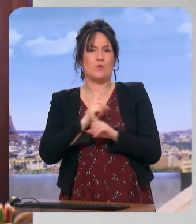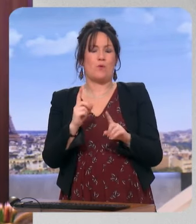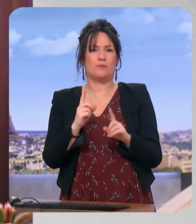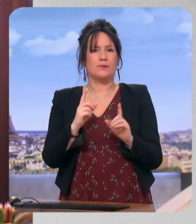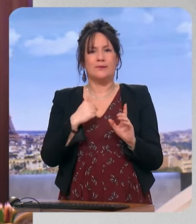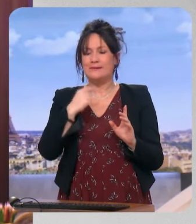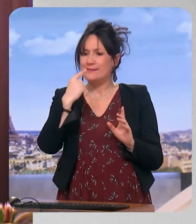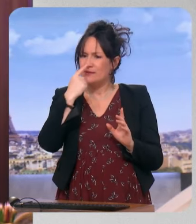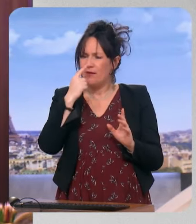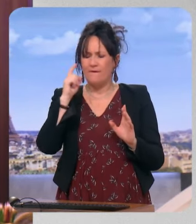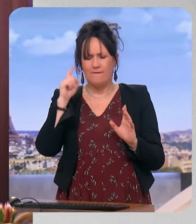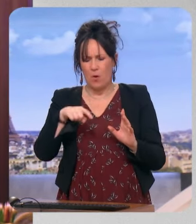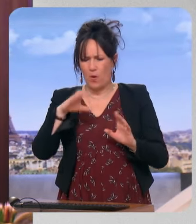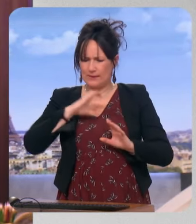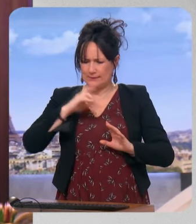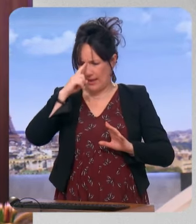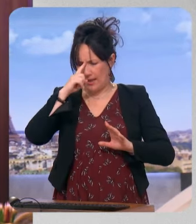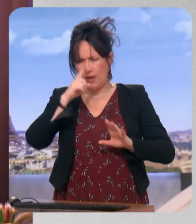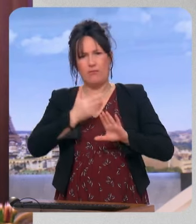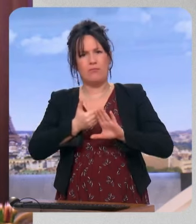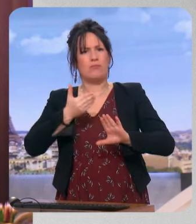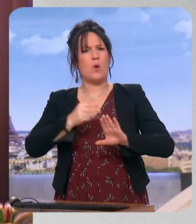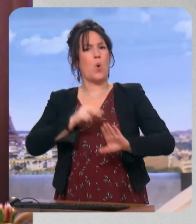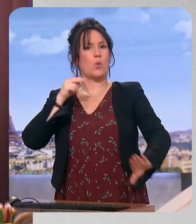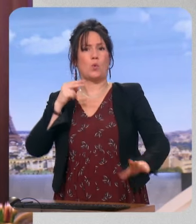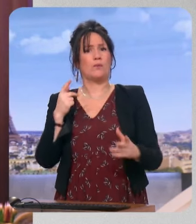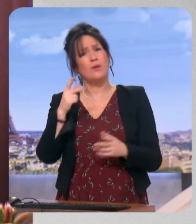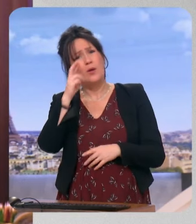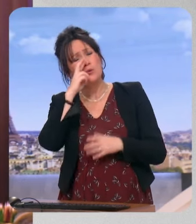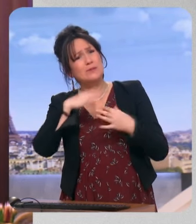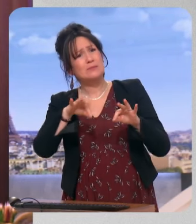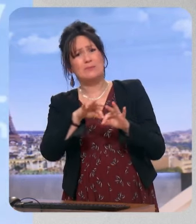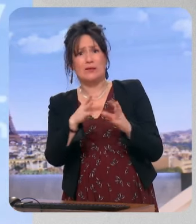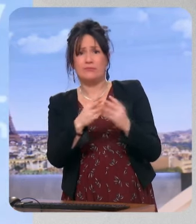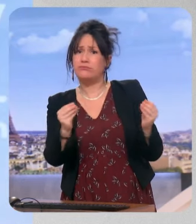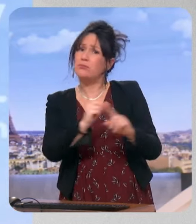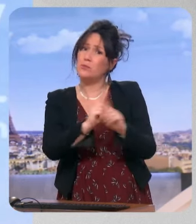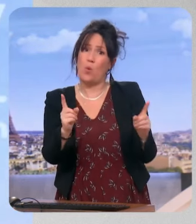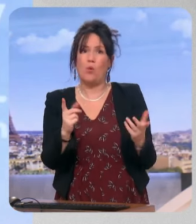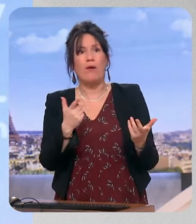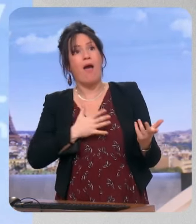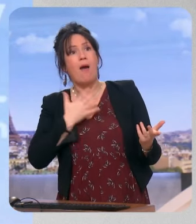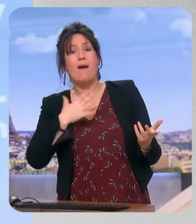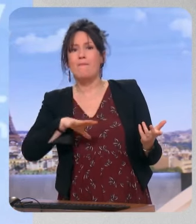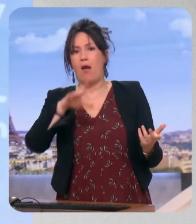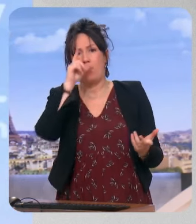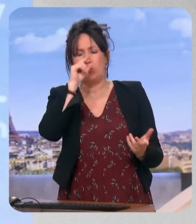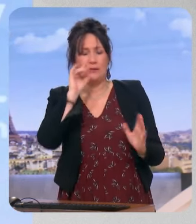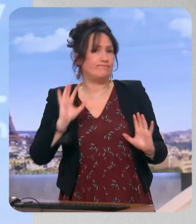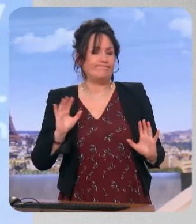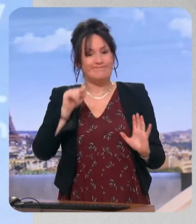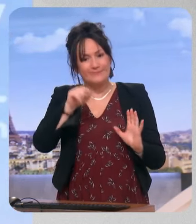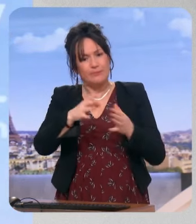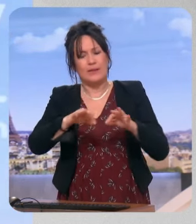qu'il faut essayer de reprendre ses esprits. La Russie ne pas disparaître, qu'on aime ou qu'on n'aime pas ses dirigeants, la Russie, le pays, la Russie sera un